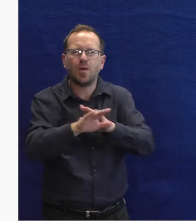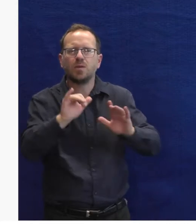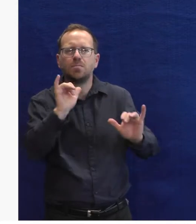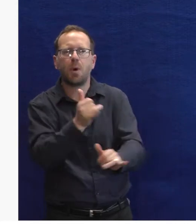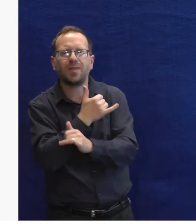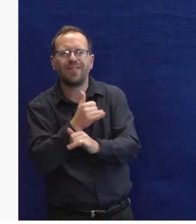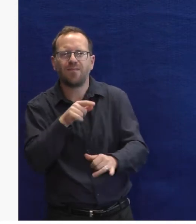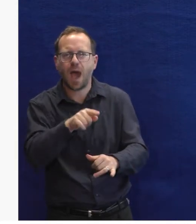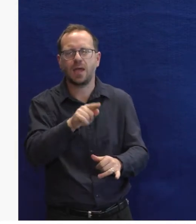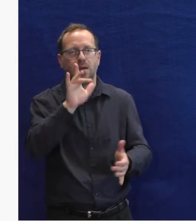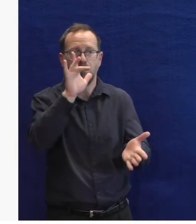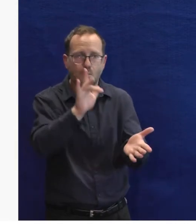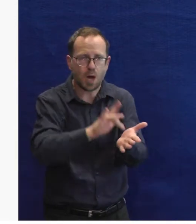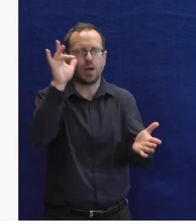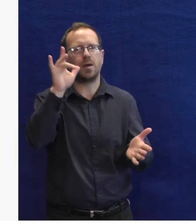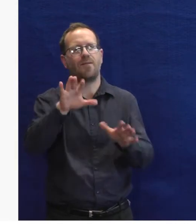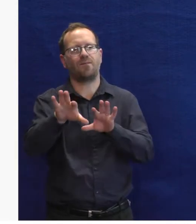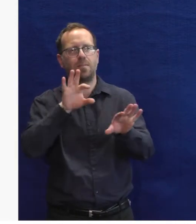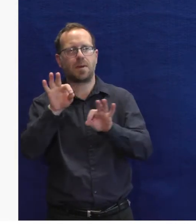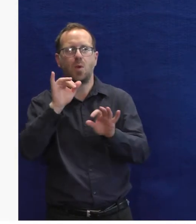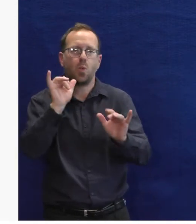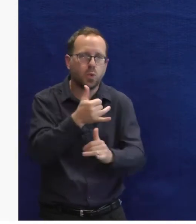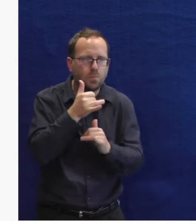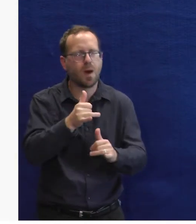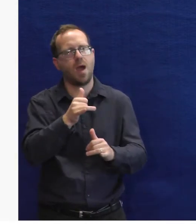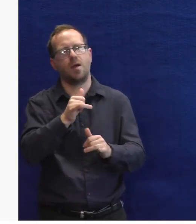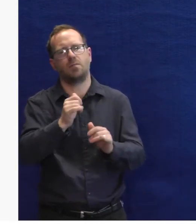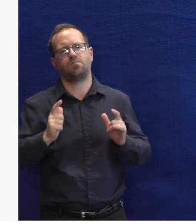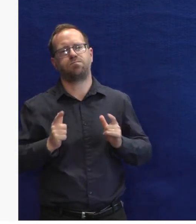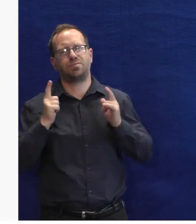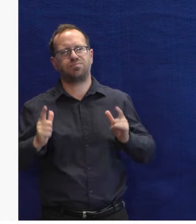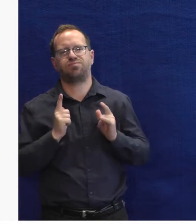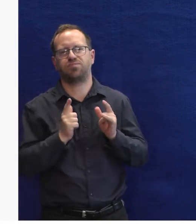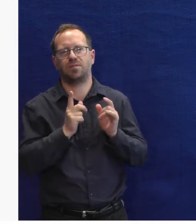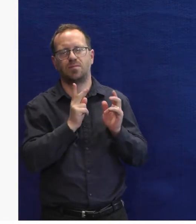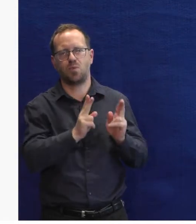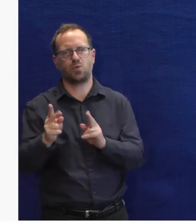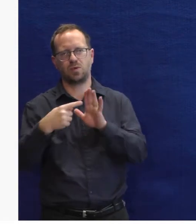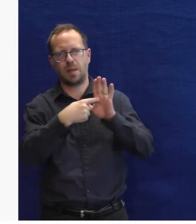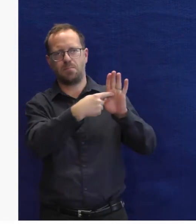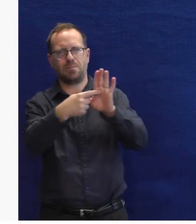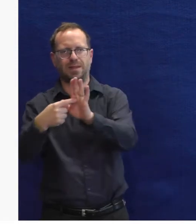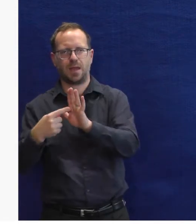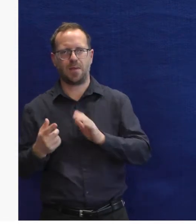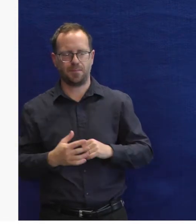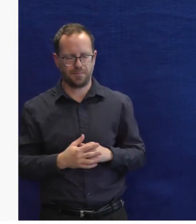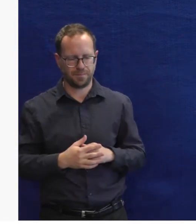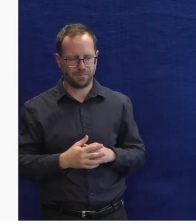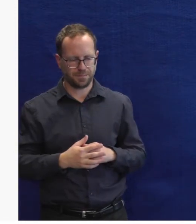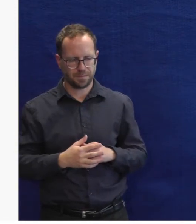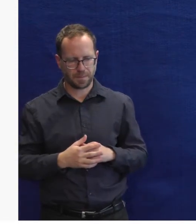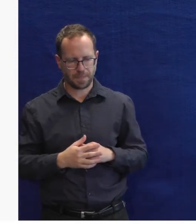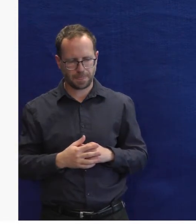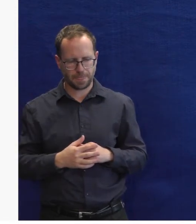a tenhle ten výraz tam zahledat. Takže pak už je to vlastně na jeden stisk nebo na nějaké potvrzení toho, že chci skutečně tohle začít přehrávat